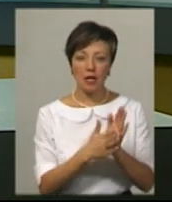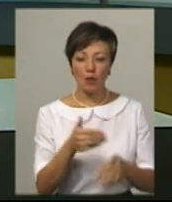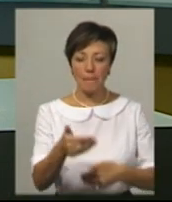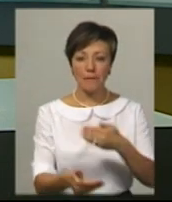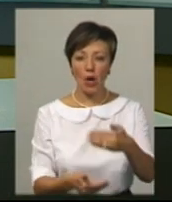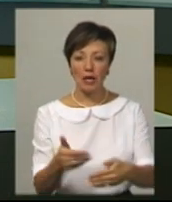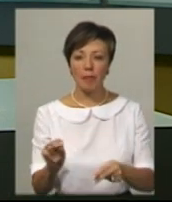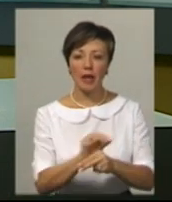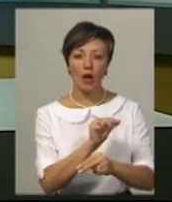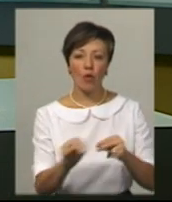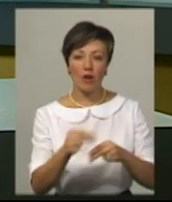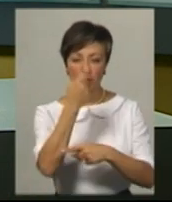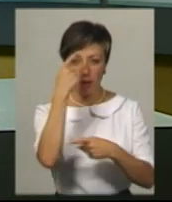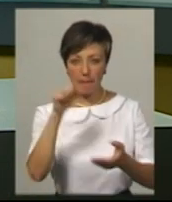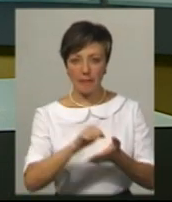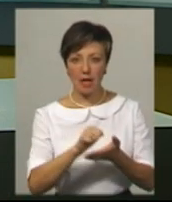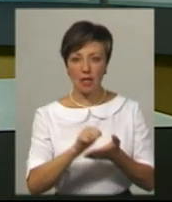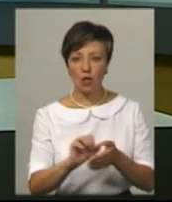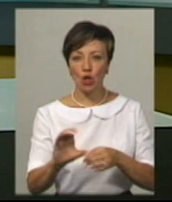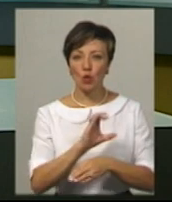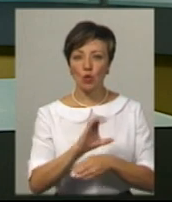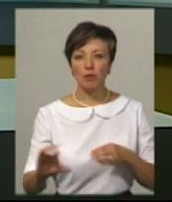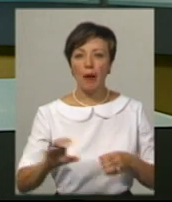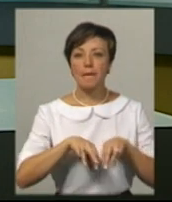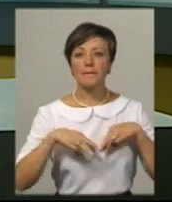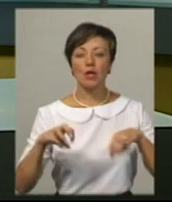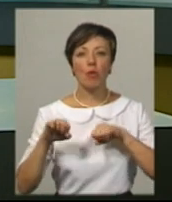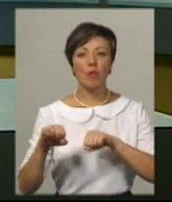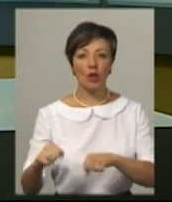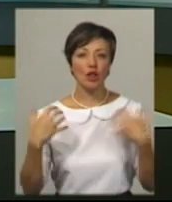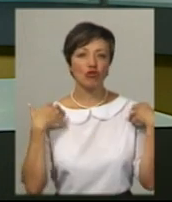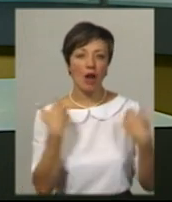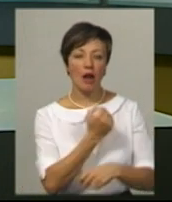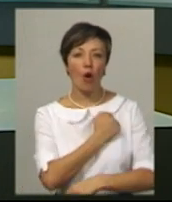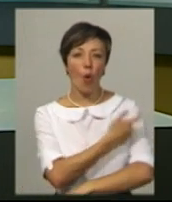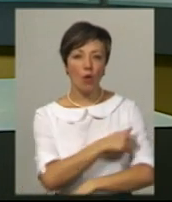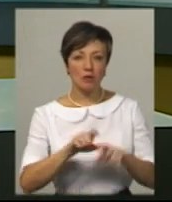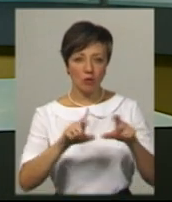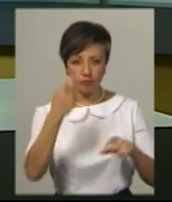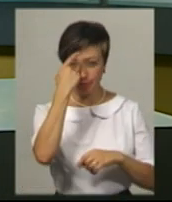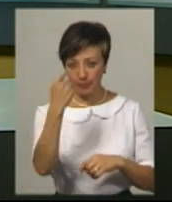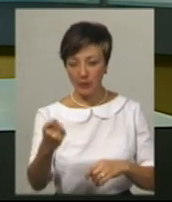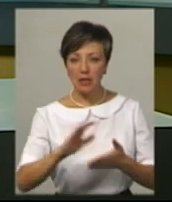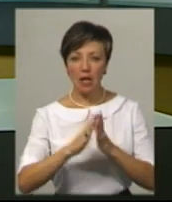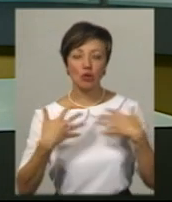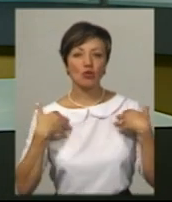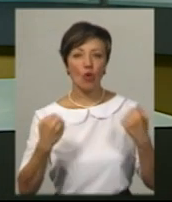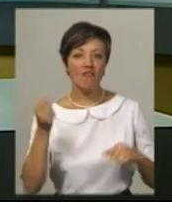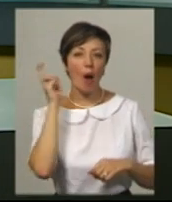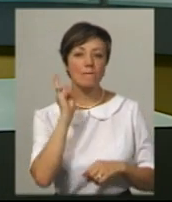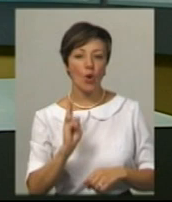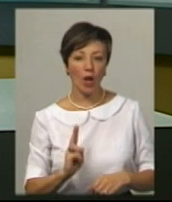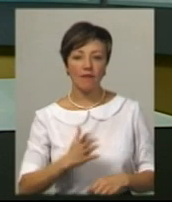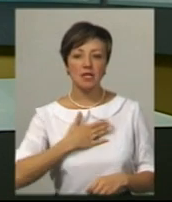лікування. Про це повідомляє Прислужба Міноборони. Начальник госпіталю Анатолій Казмірчук зазначив, що стан здоров'я моряків